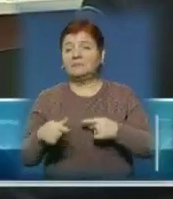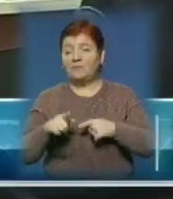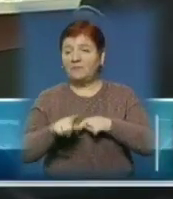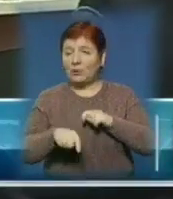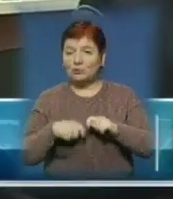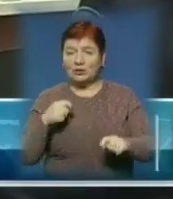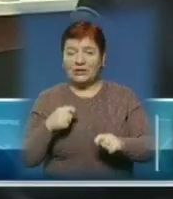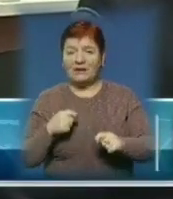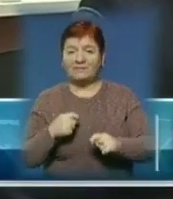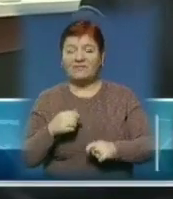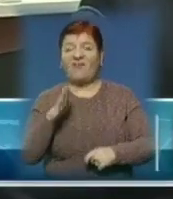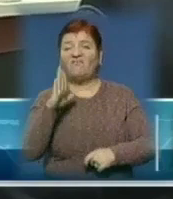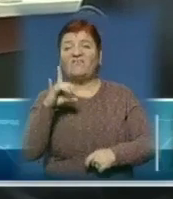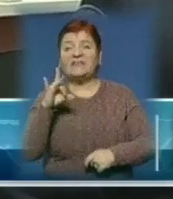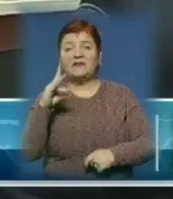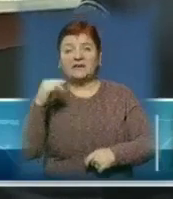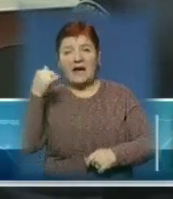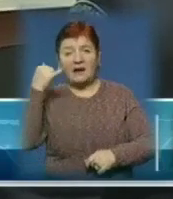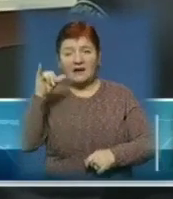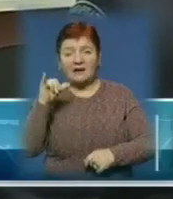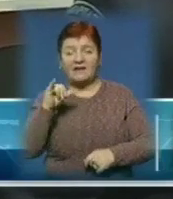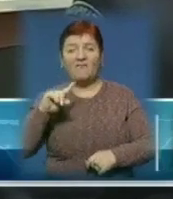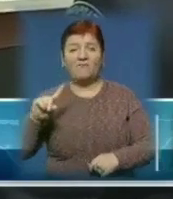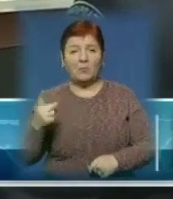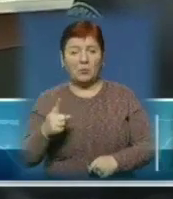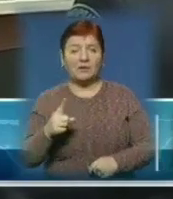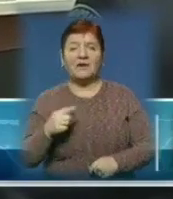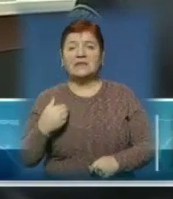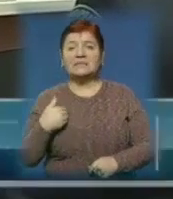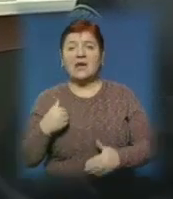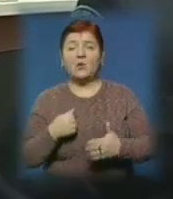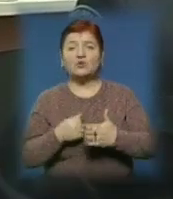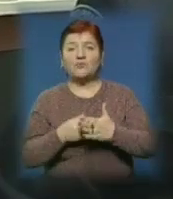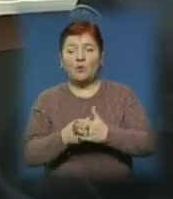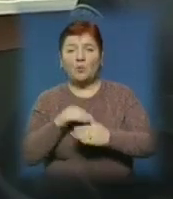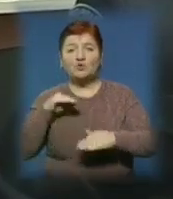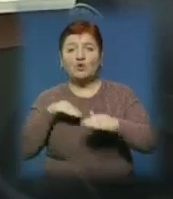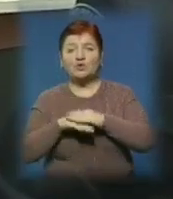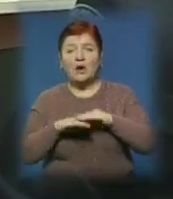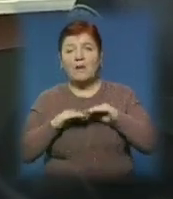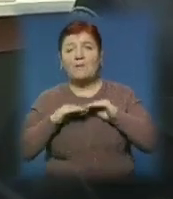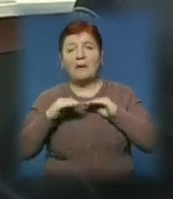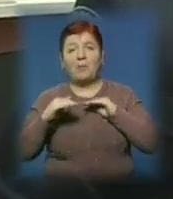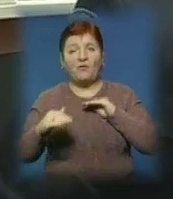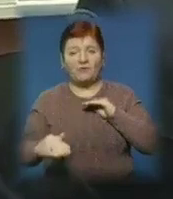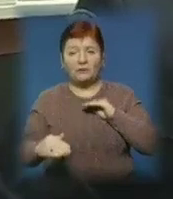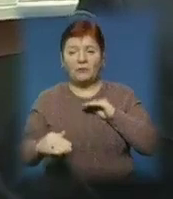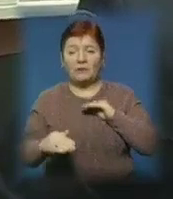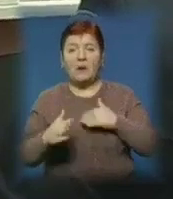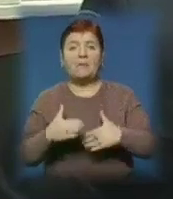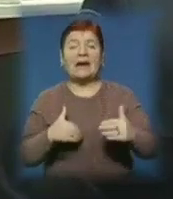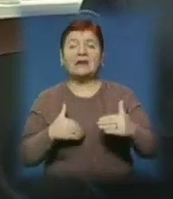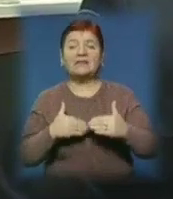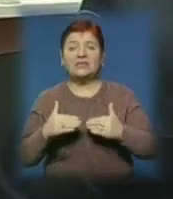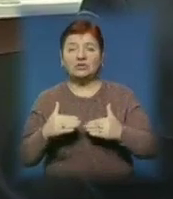ветеринарних вимог. Це було по зноє сховищу, трошки переповнене. Практично